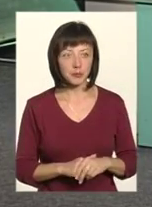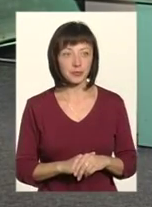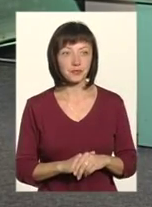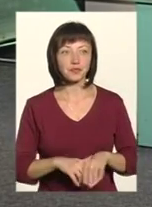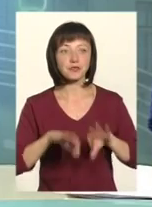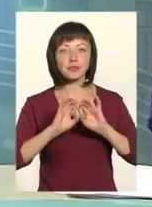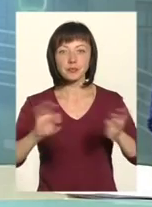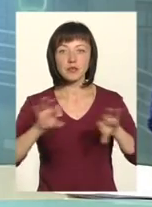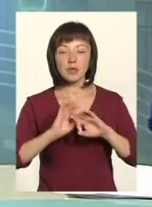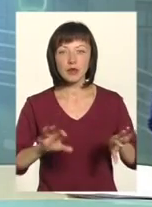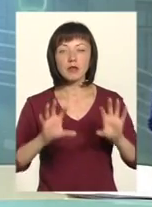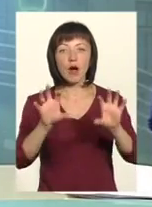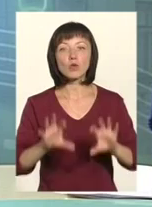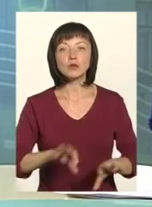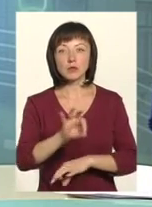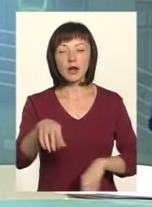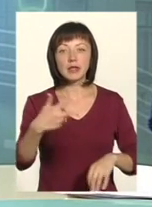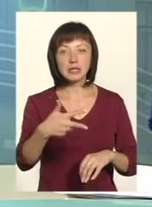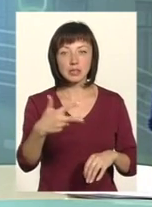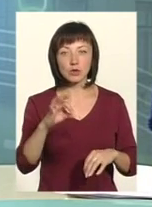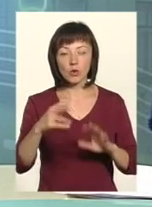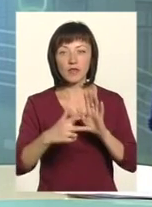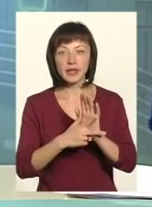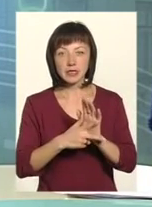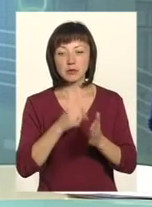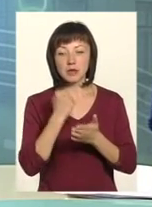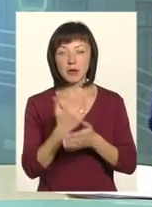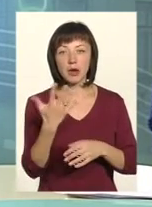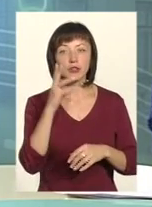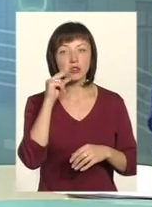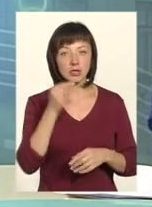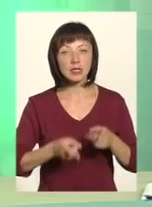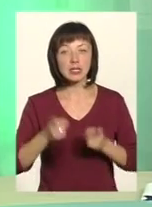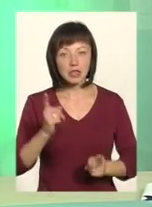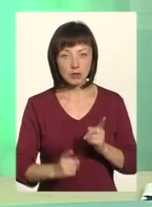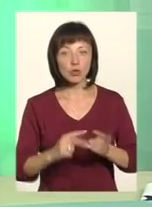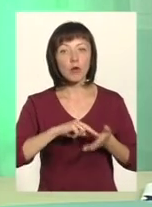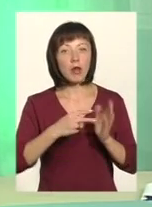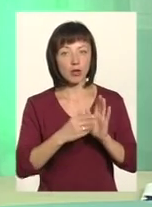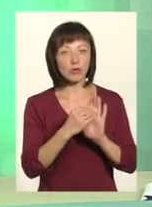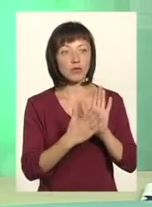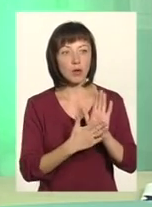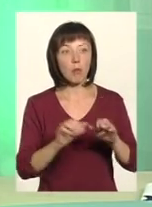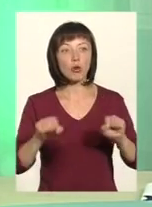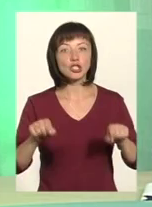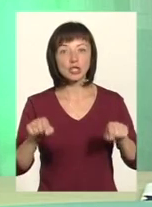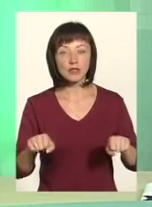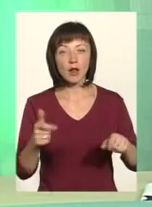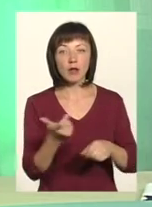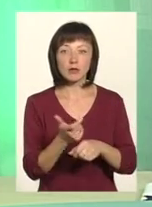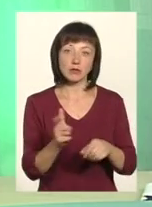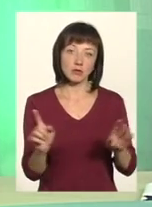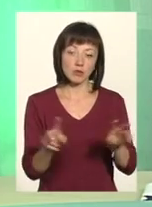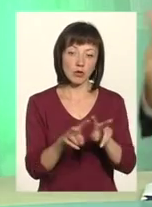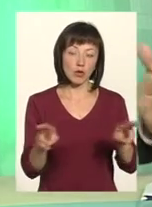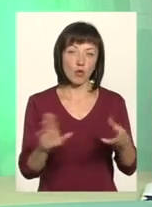пана Сергія, законопроект 30.08, який приймали 5 числа, дійсно, він передбачав можливість більш-менш в